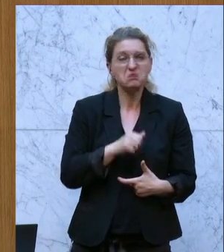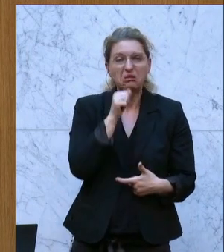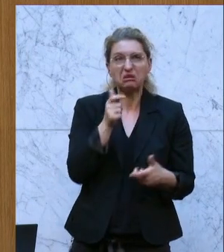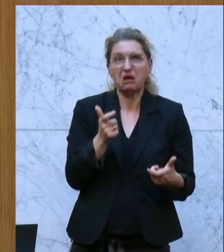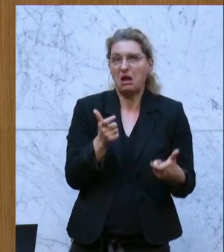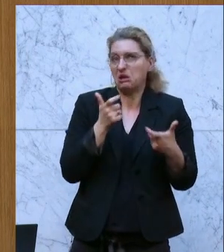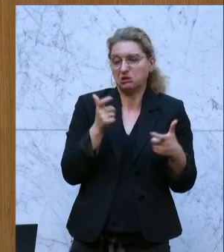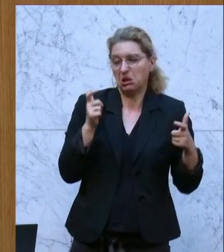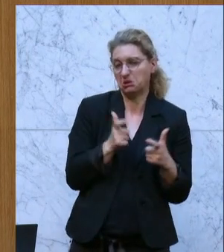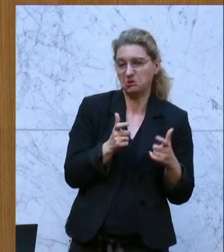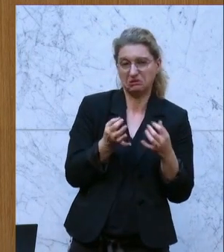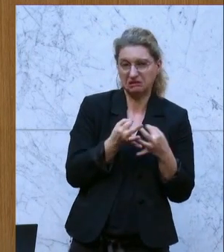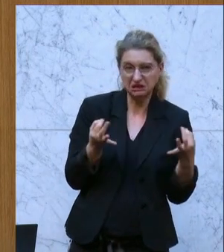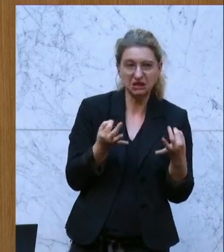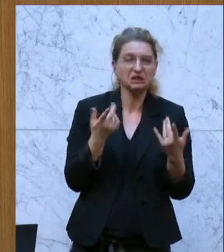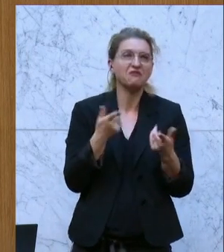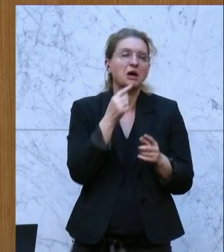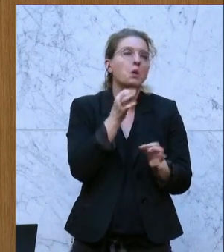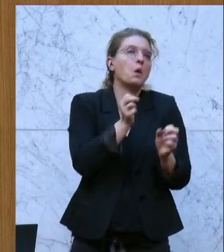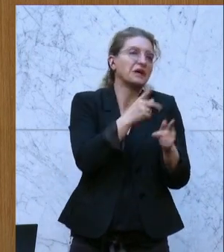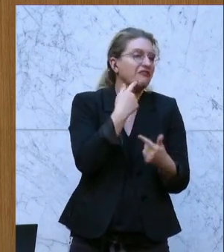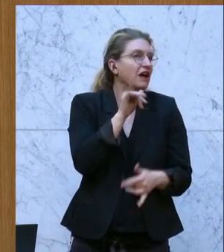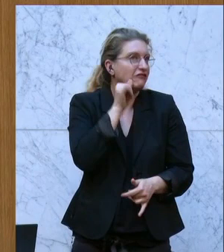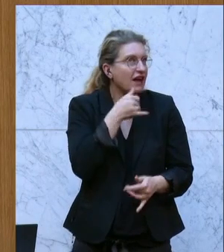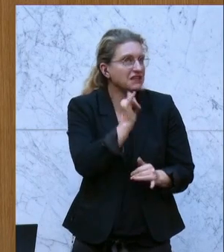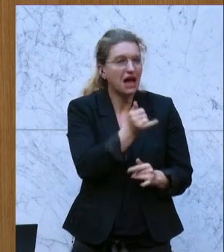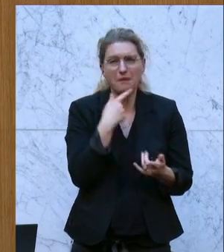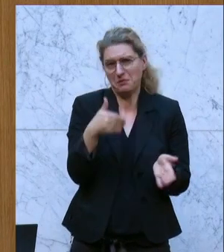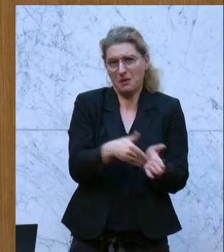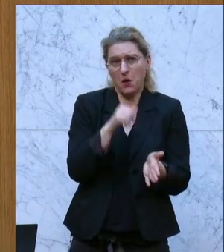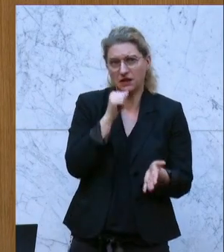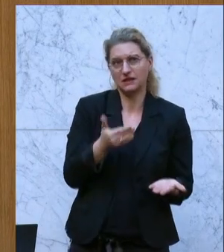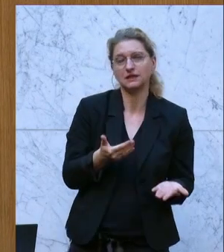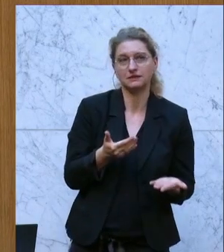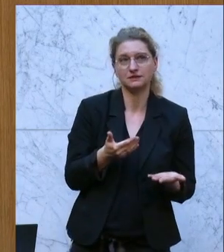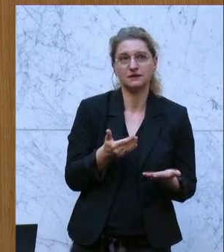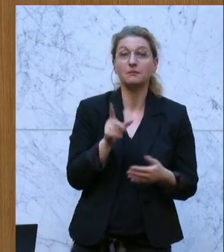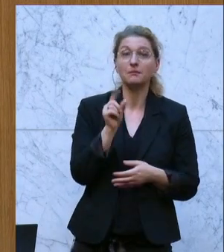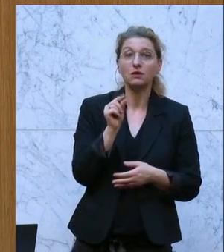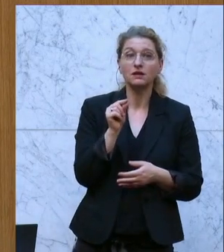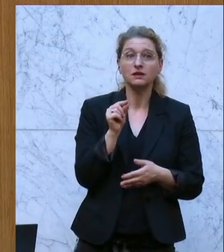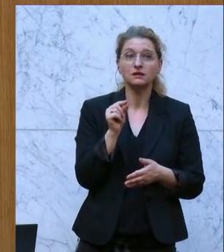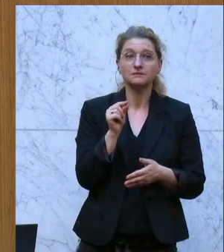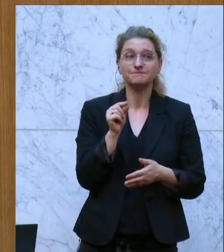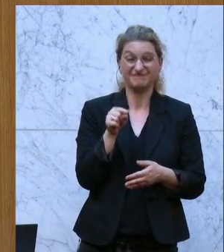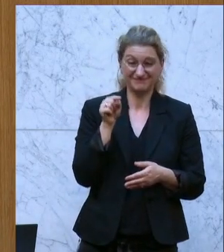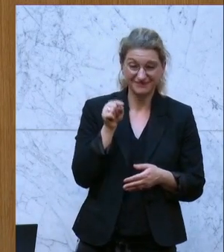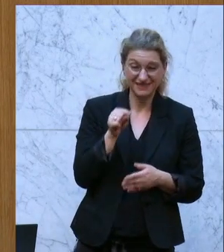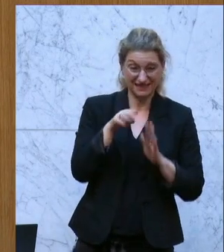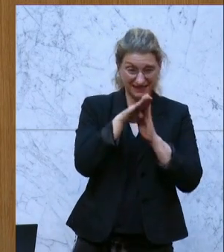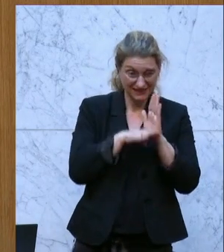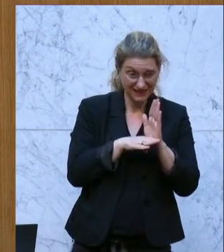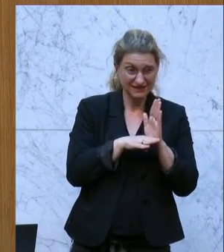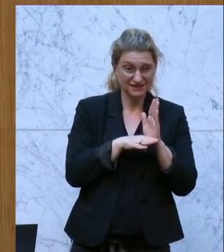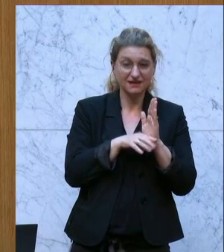die, die sonst halt nice to have gewesen wäre und die ich nicht verbrauche. Das bedeutet, wir würden mit diesem Gesetz